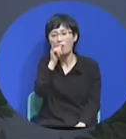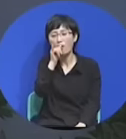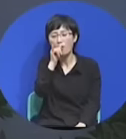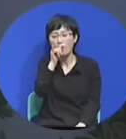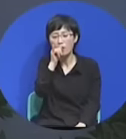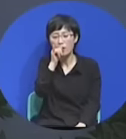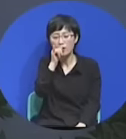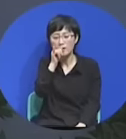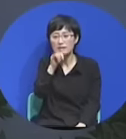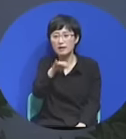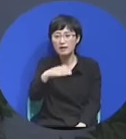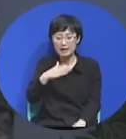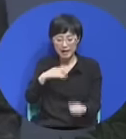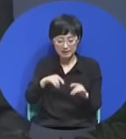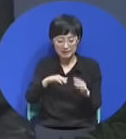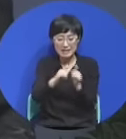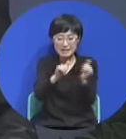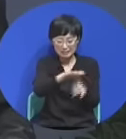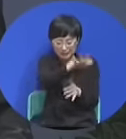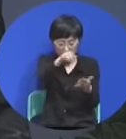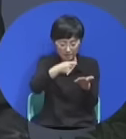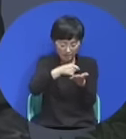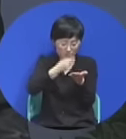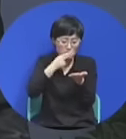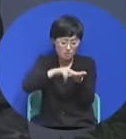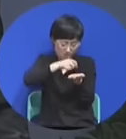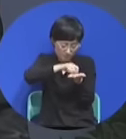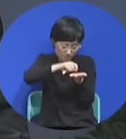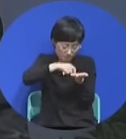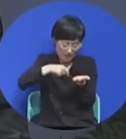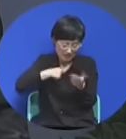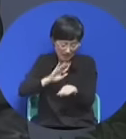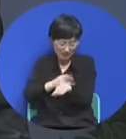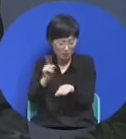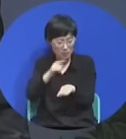모든 사람에게 다 보냈는데 특히 가족들에게 보낸 거예요